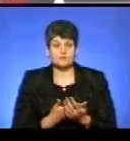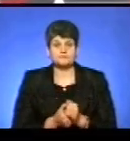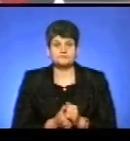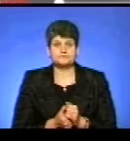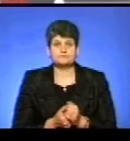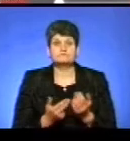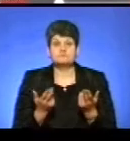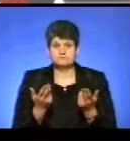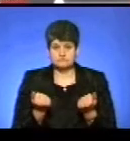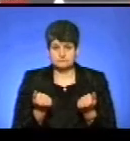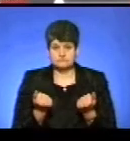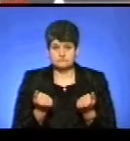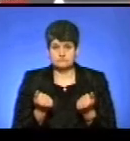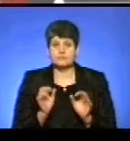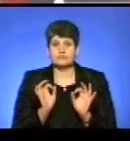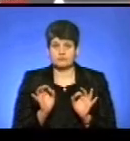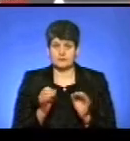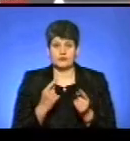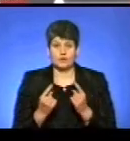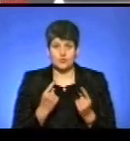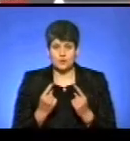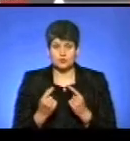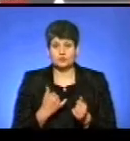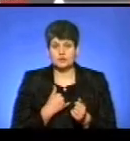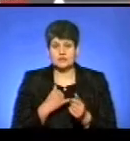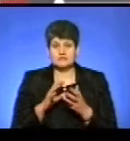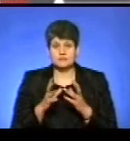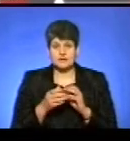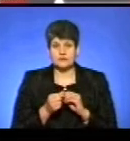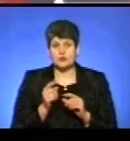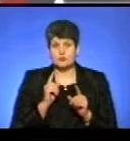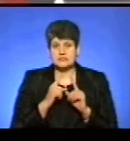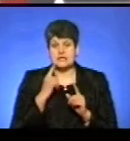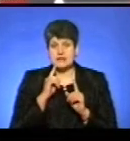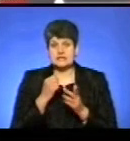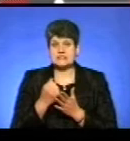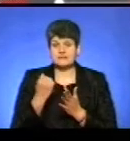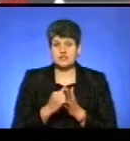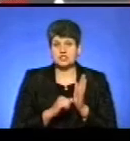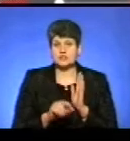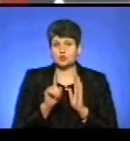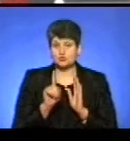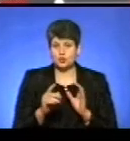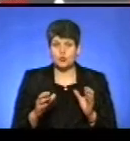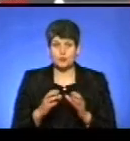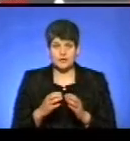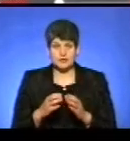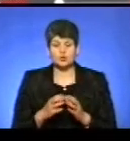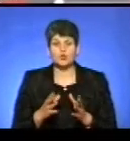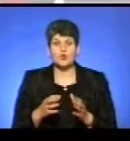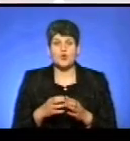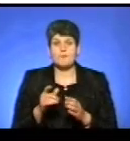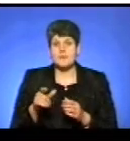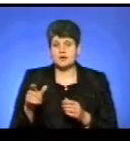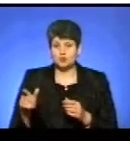Так, ви правильно говорите. У нас, в принципі, обласна рада за два рідах 61 об'єдну територіальну громаду згідно перспективного